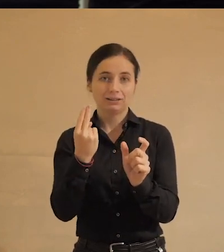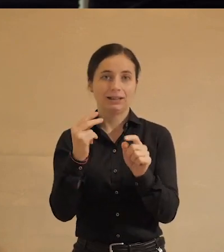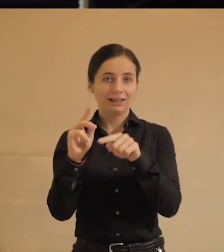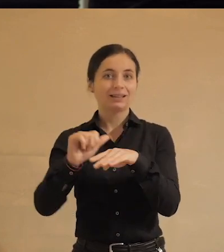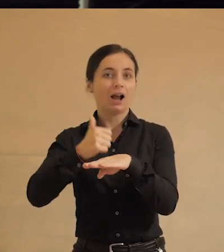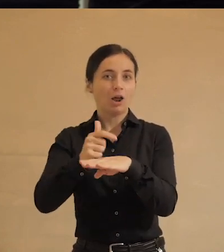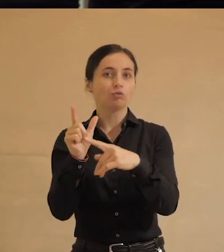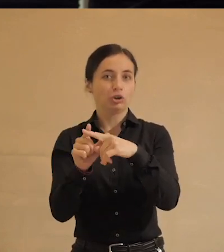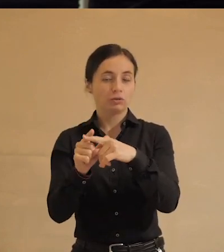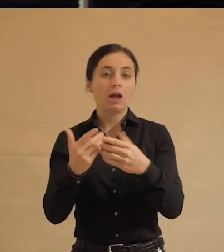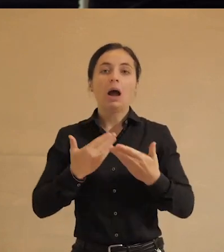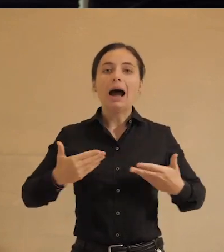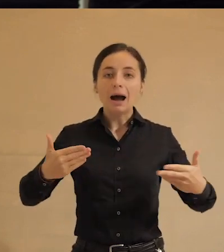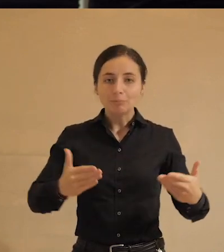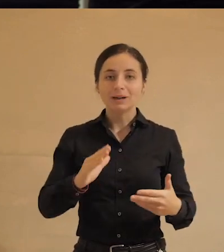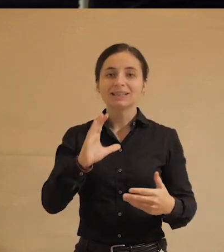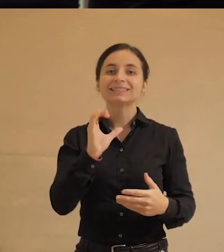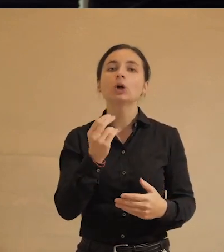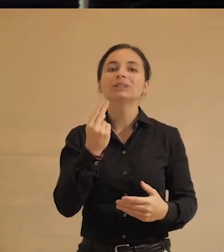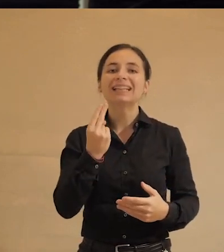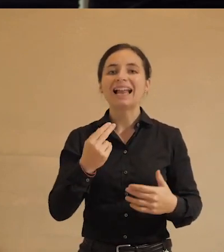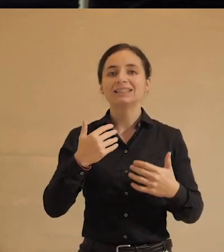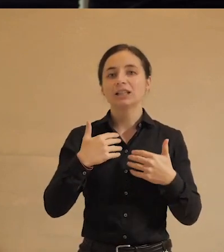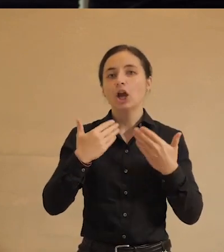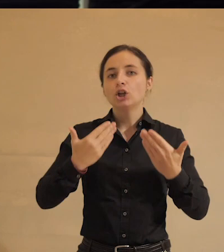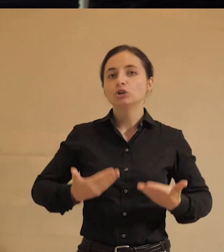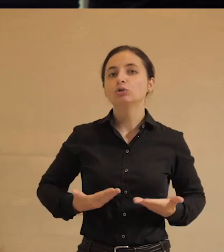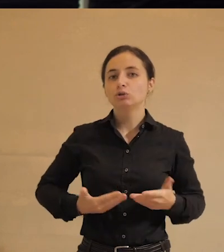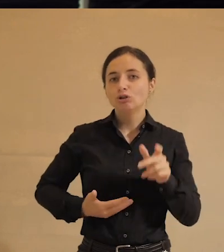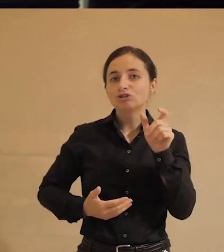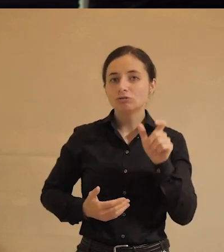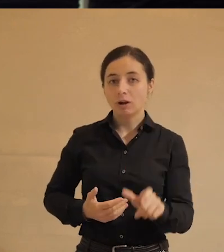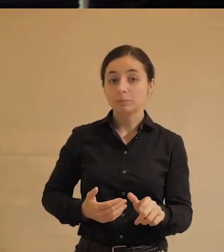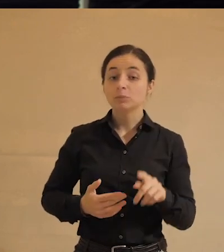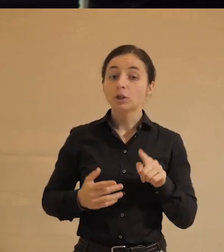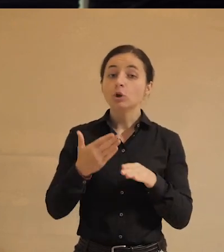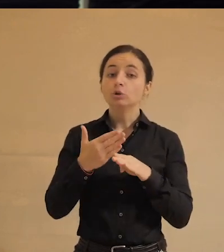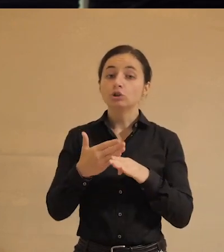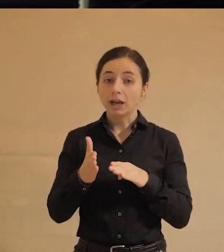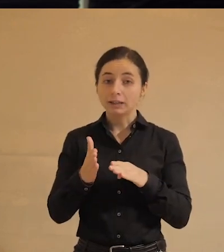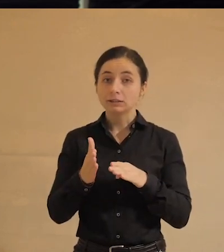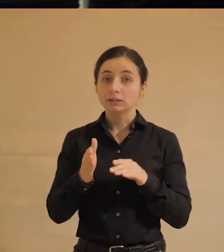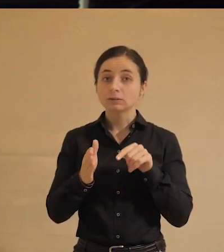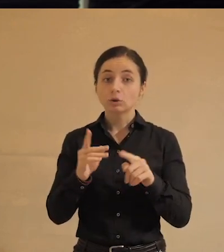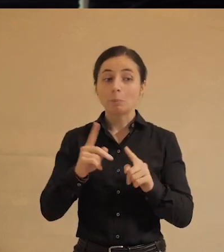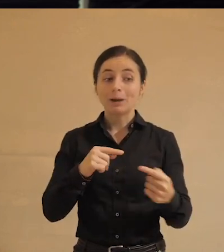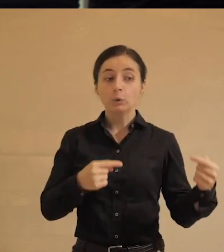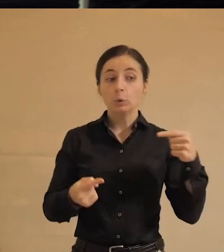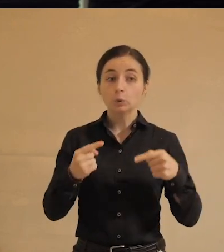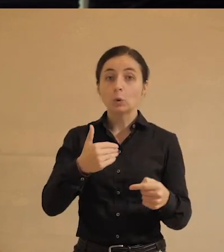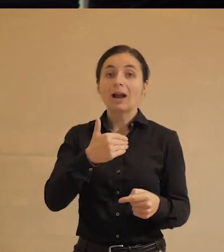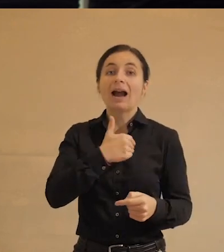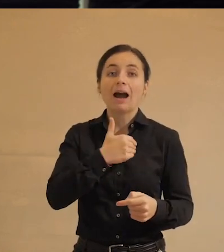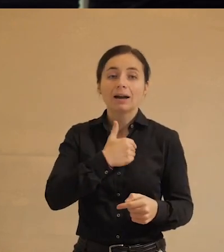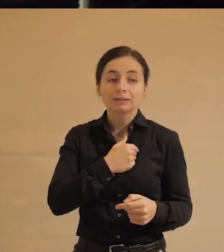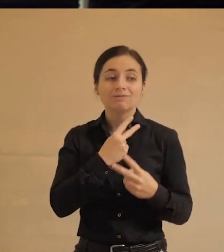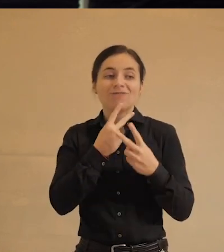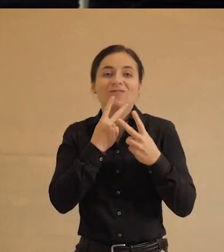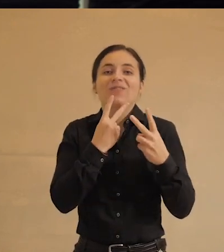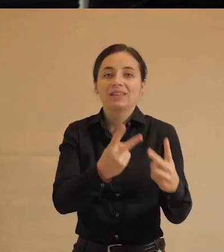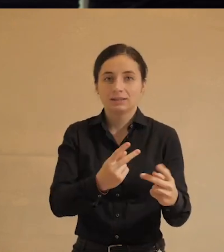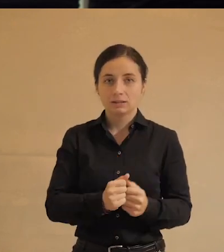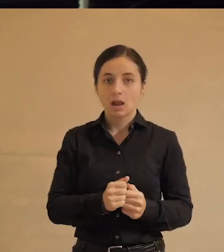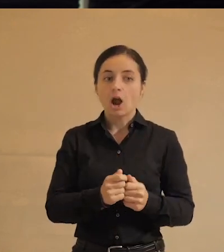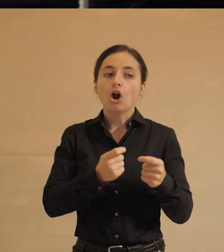а мы с вами люди социальные существа. Но часть нашей социальной природы состоит и в том, что мы друг друга хотим все время видеть,